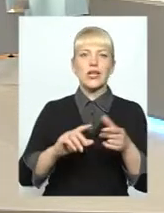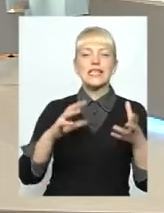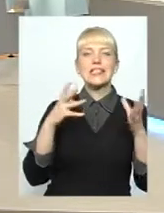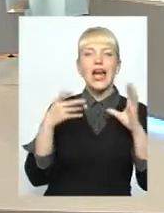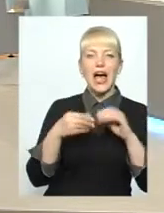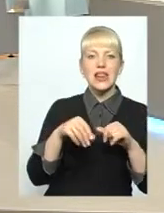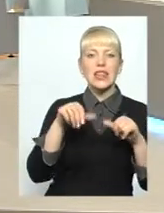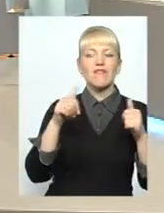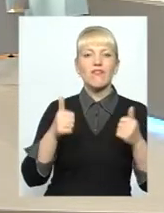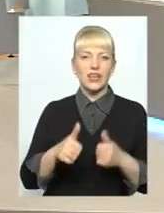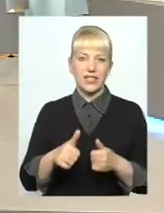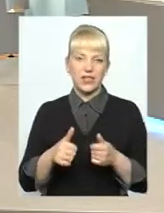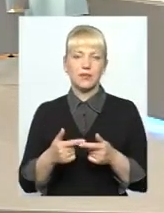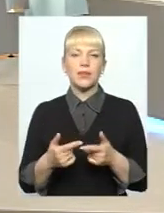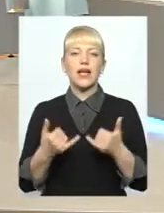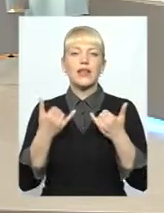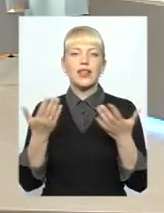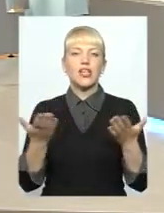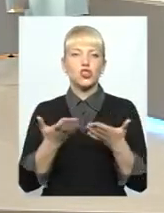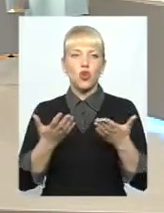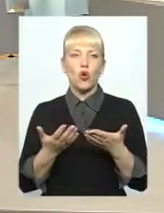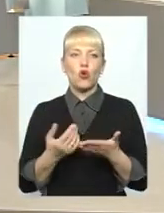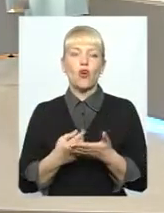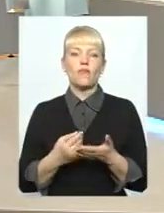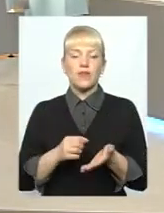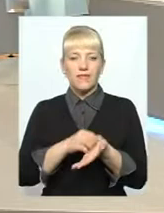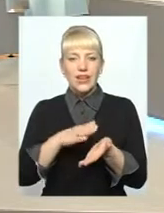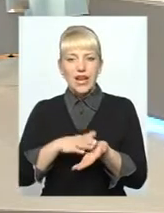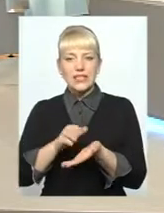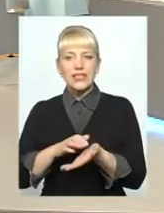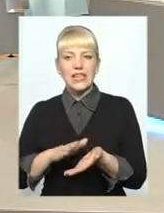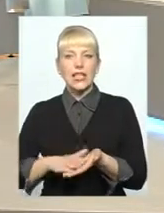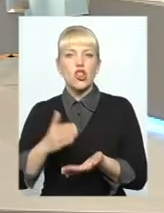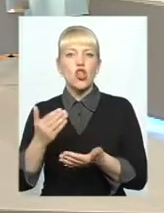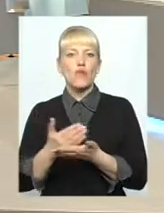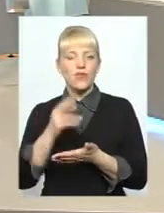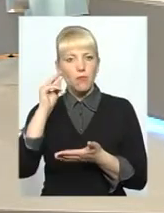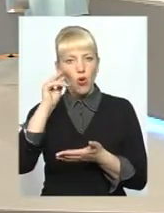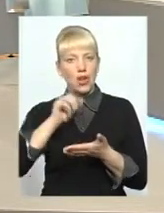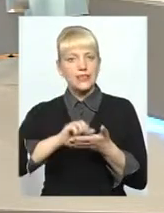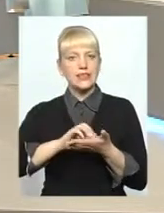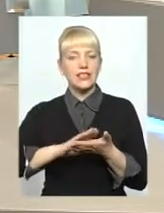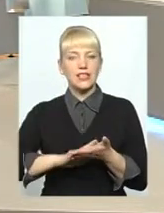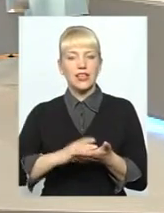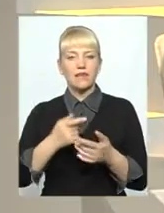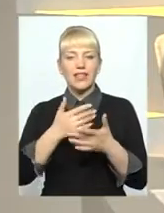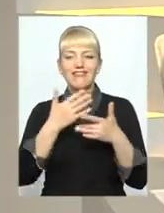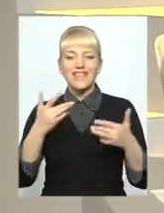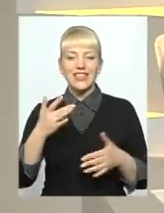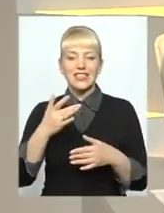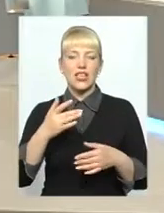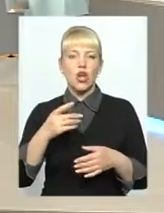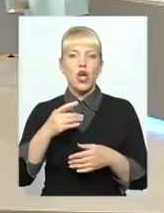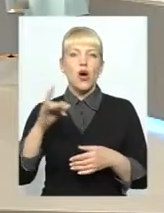вигляд. Для чого вказані оці нові показники в різних одиницях виміру?